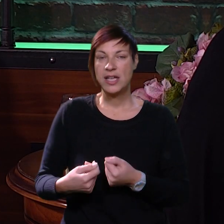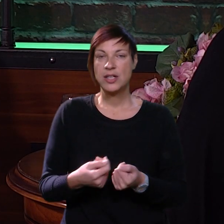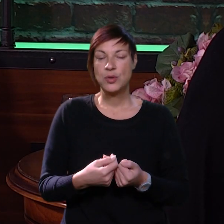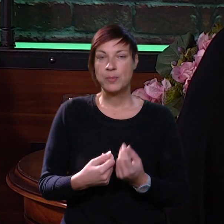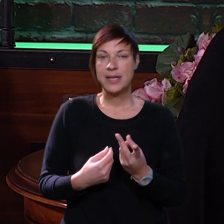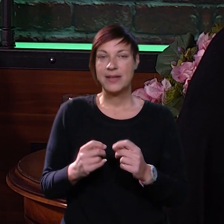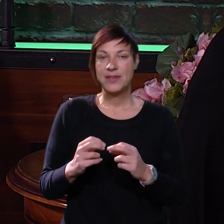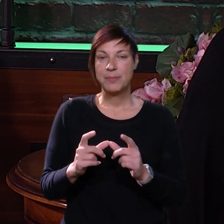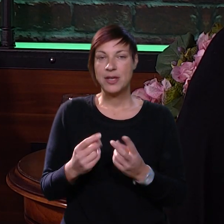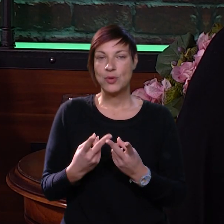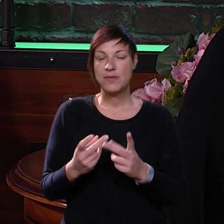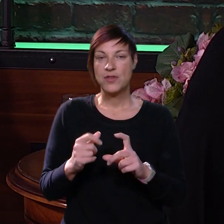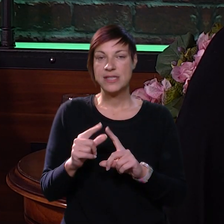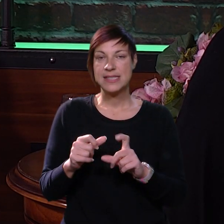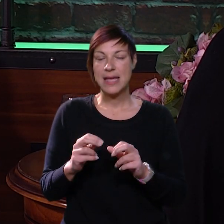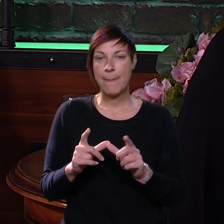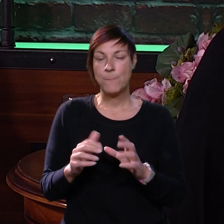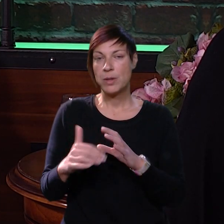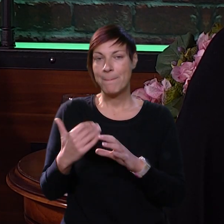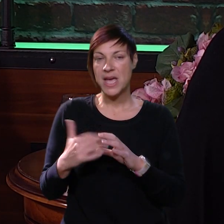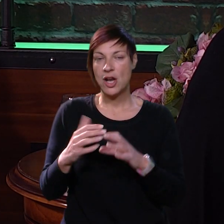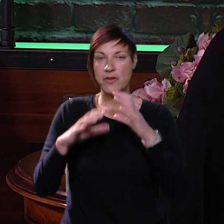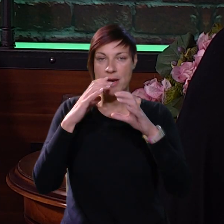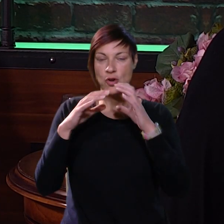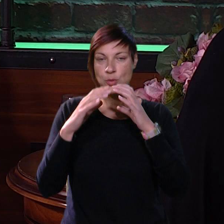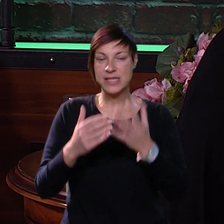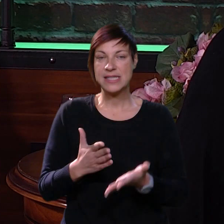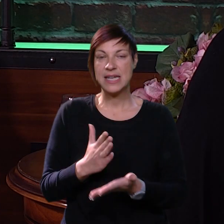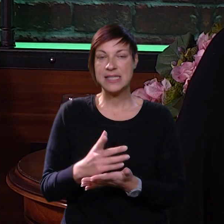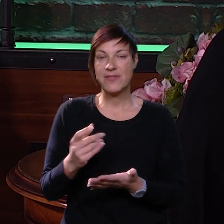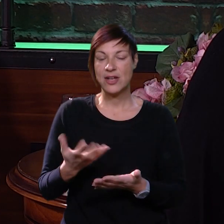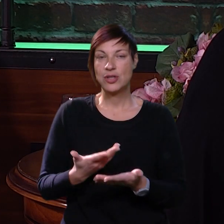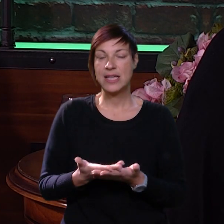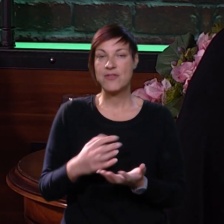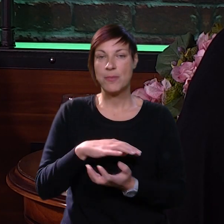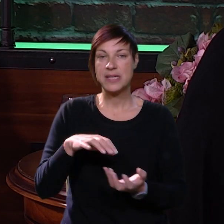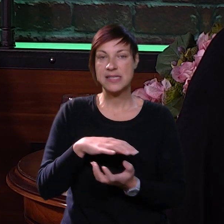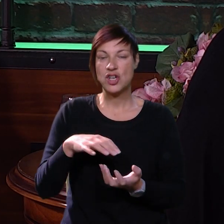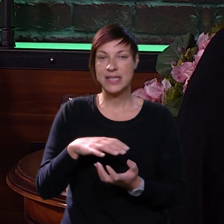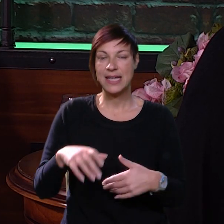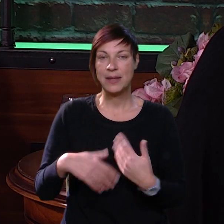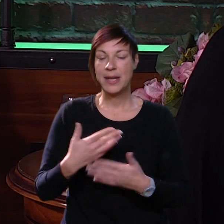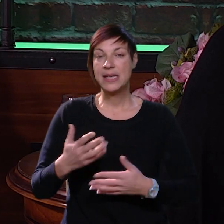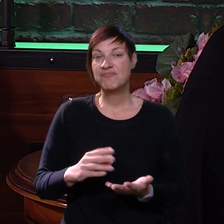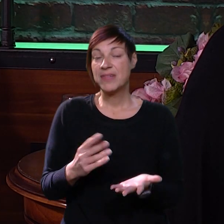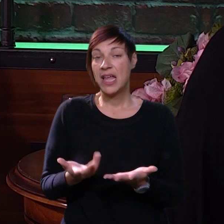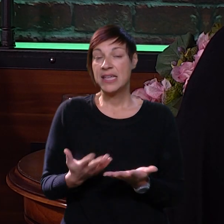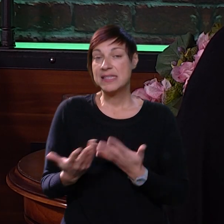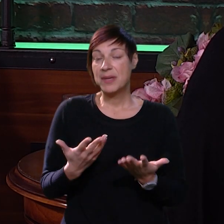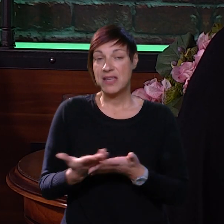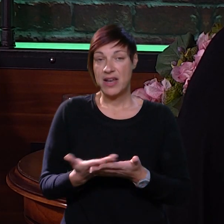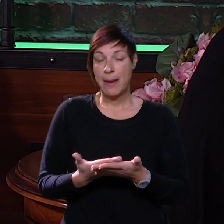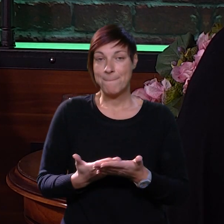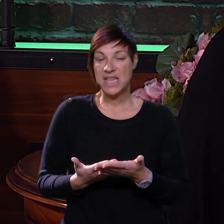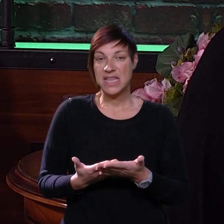grupa na Viberu ili Whatsappu ili mailing lista, komunicirali svakodnevno s roditeljima i na ta način izmjenjivali